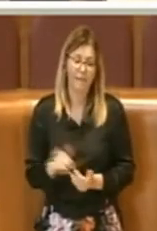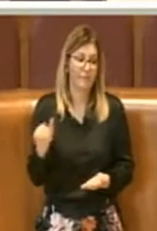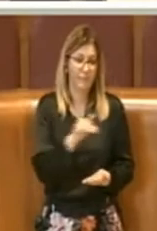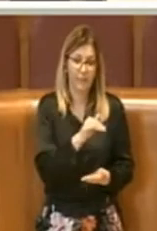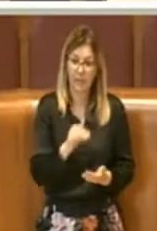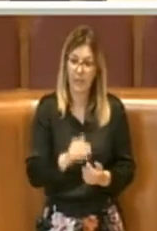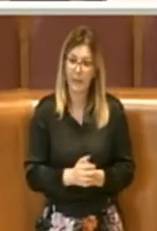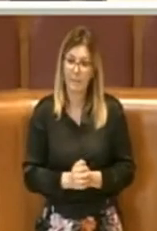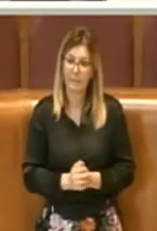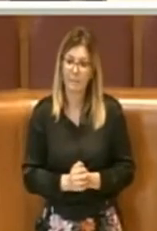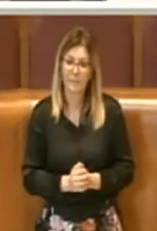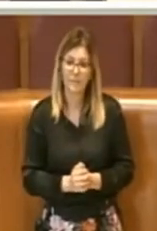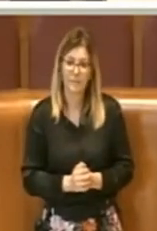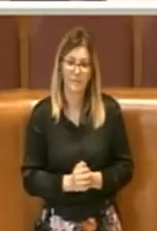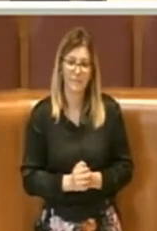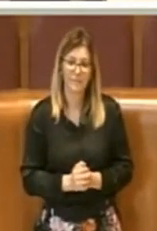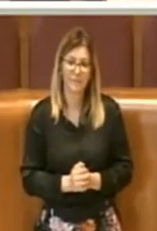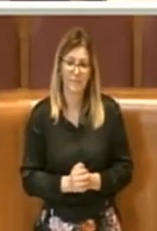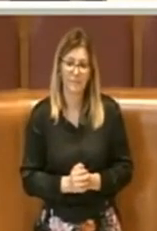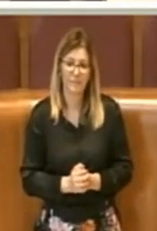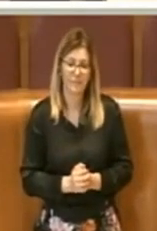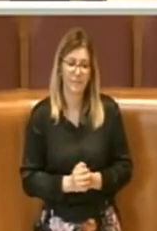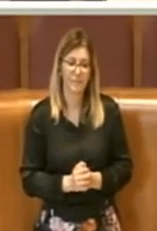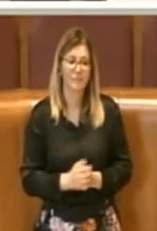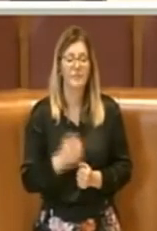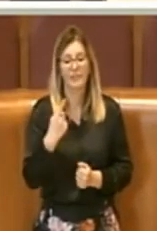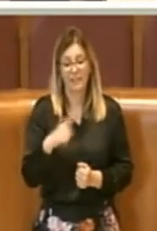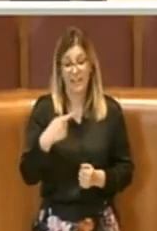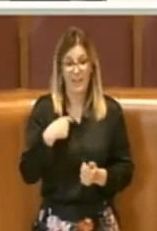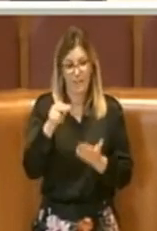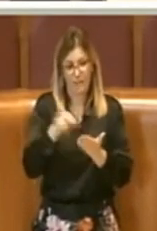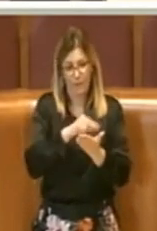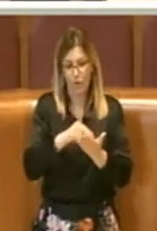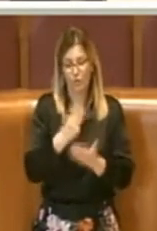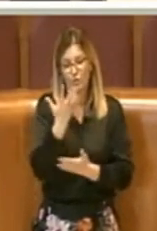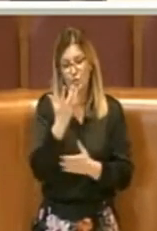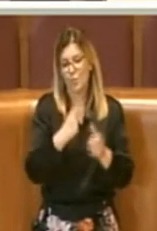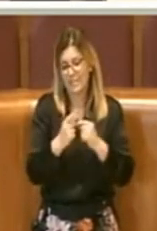E ovviamente il voto del Movimento 5 Stelle è favorevole. Grazie.